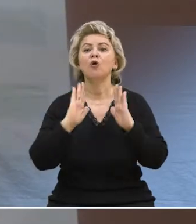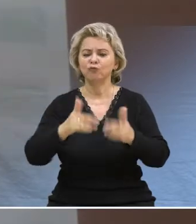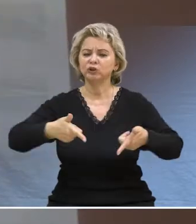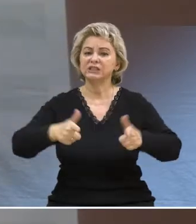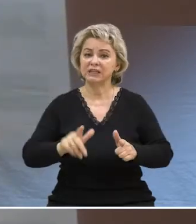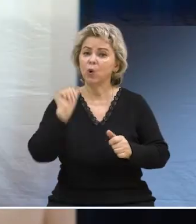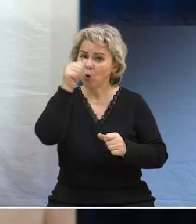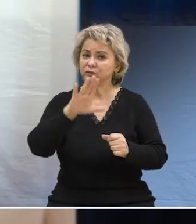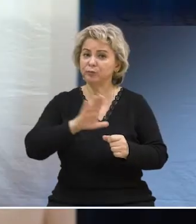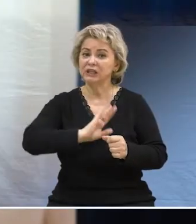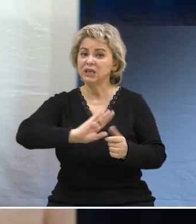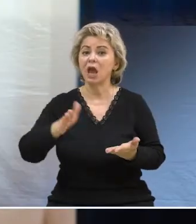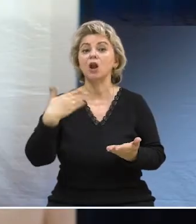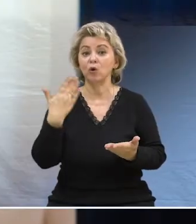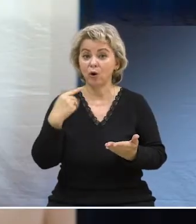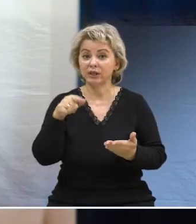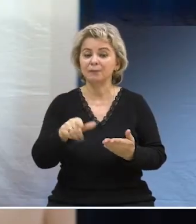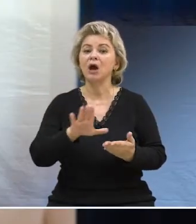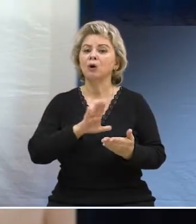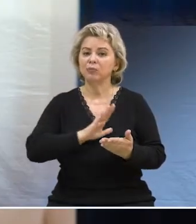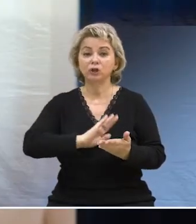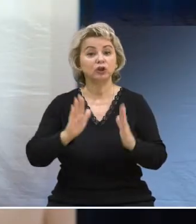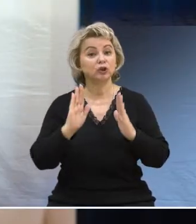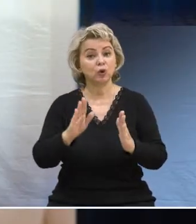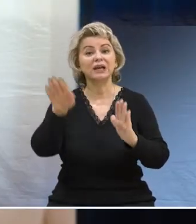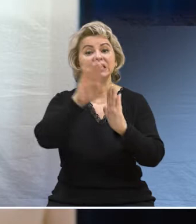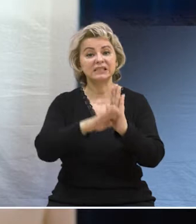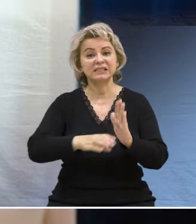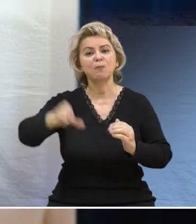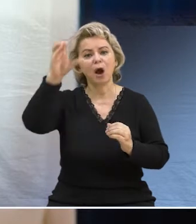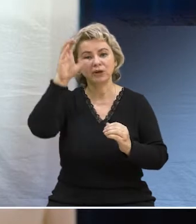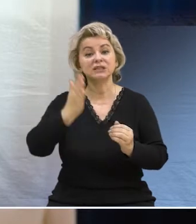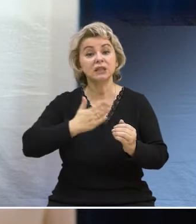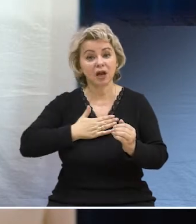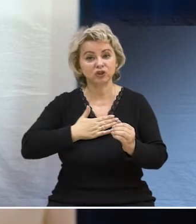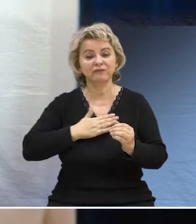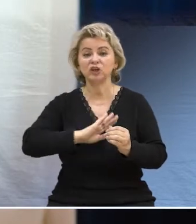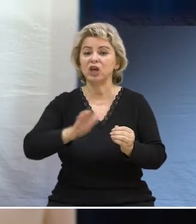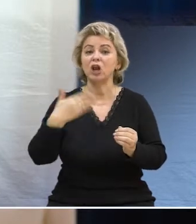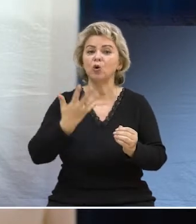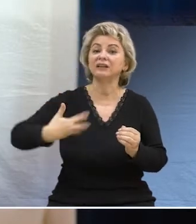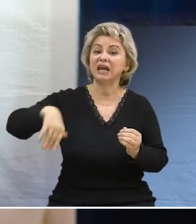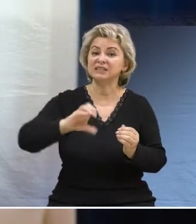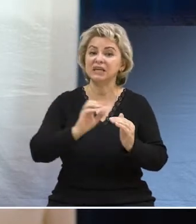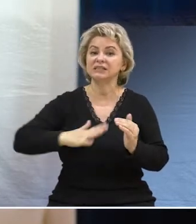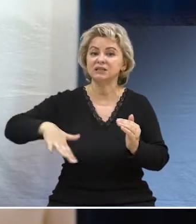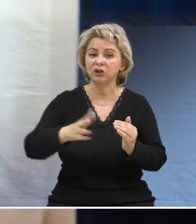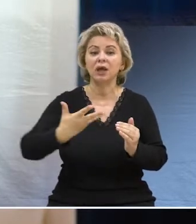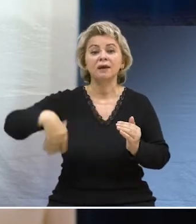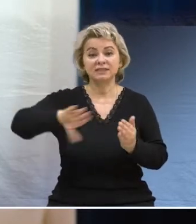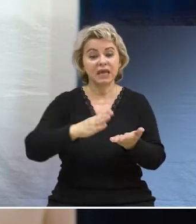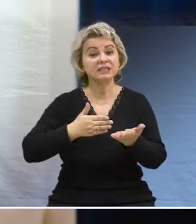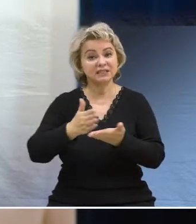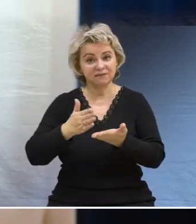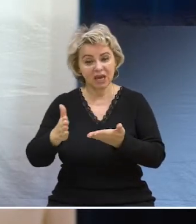Год действительно был нелегким, но он был нелегким не только для системы образования нашей, он был нелегким для всей страны,